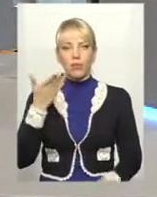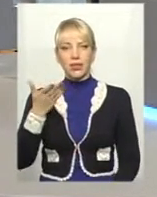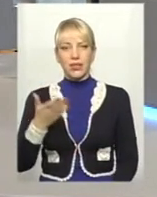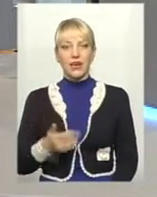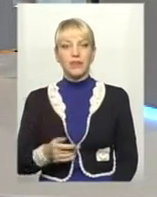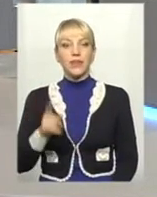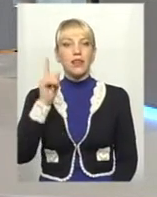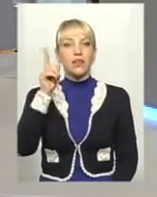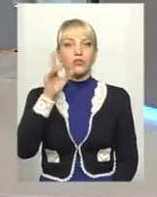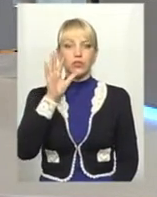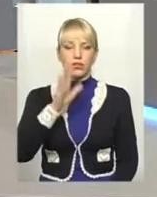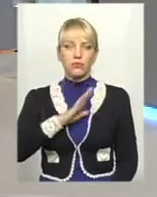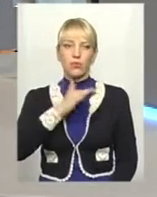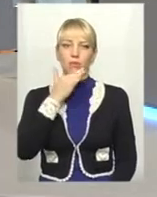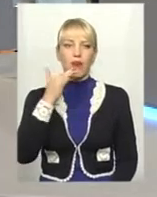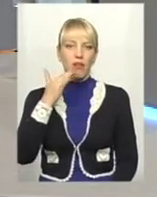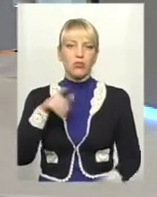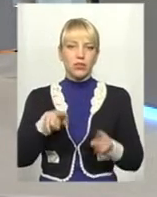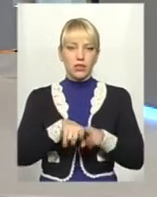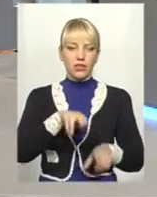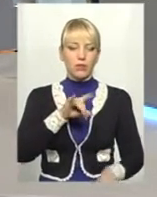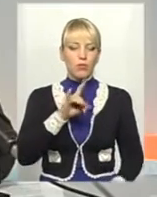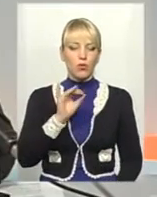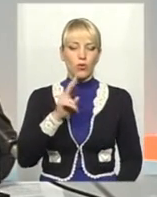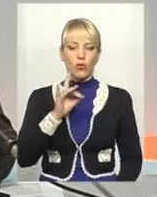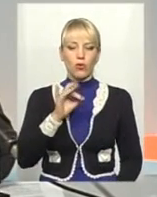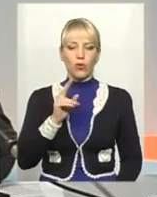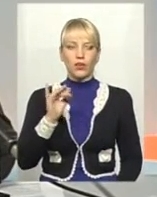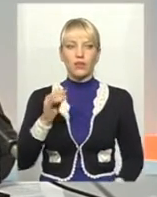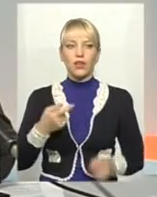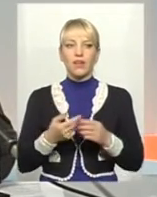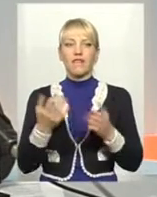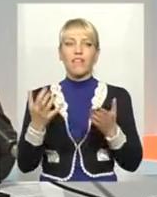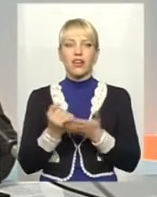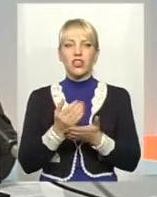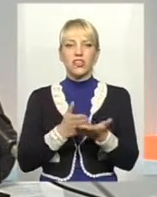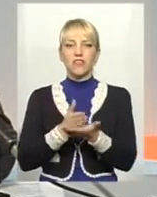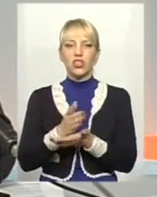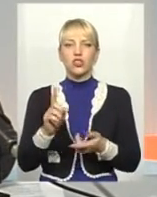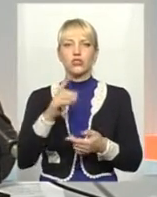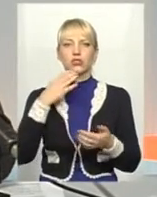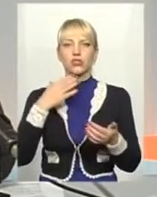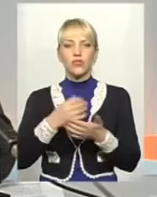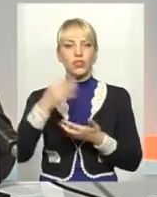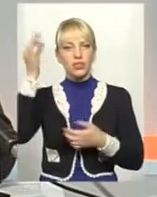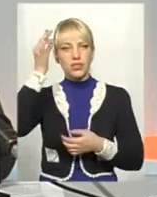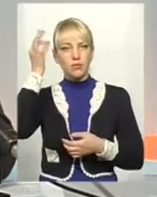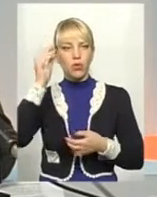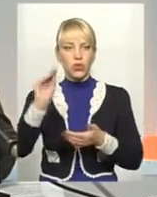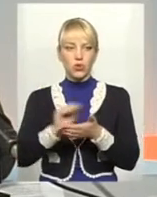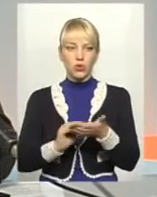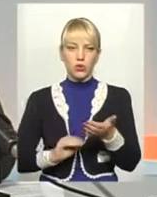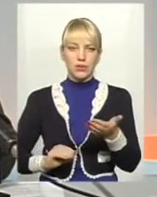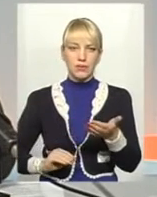той час було багато таких пророків. Просто виграшний варіант Гельчевського, що він свої спогади і дописи,